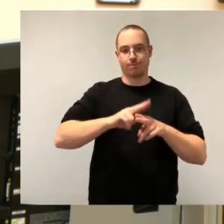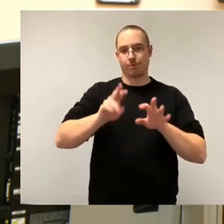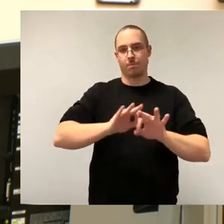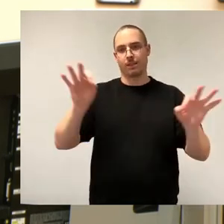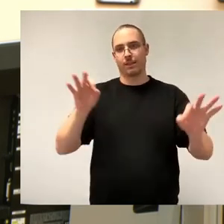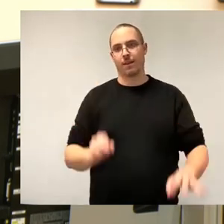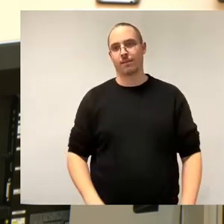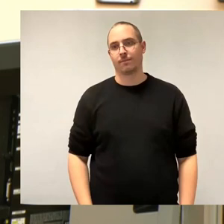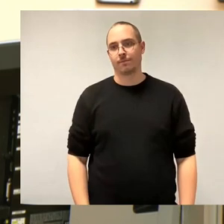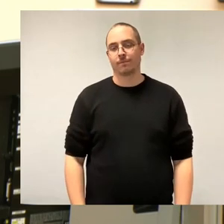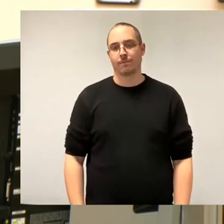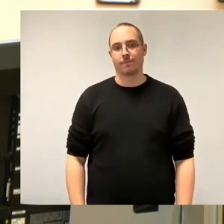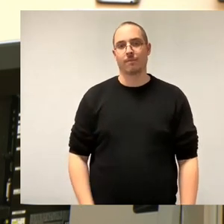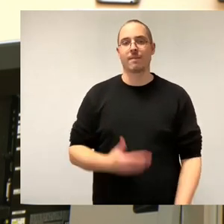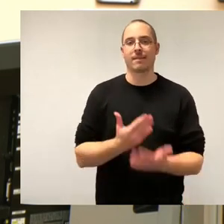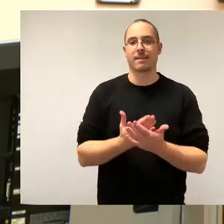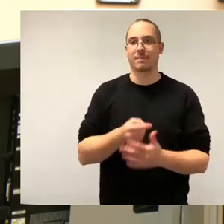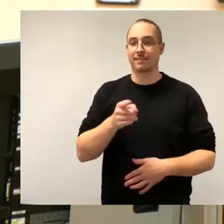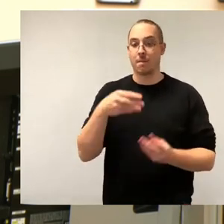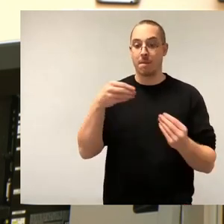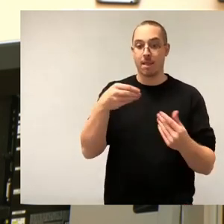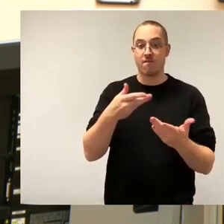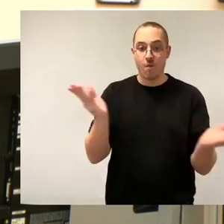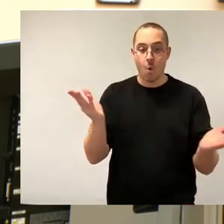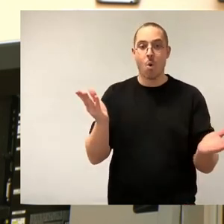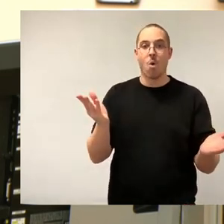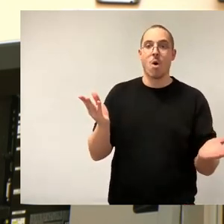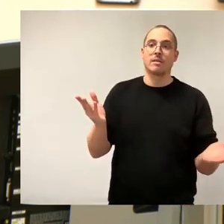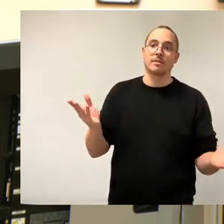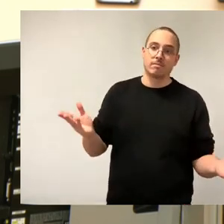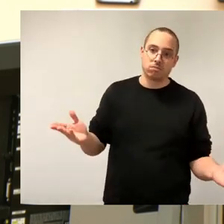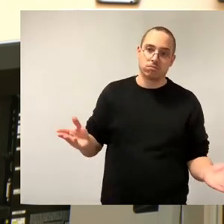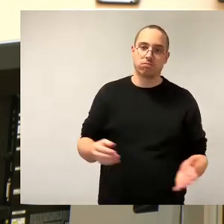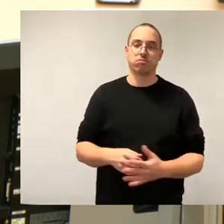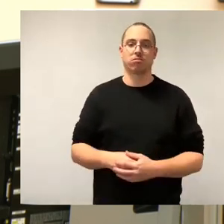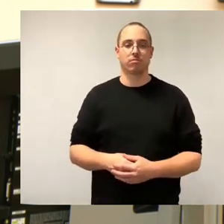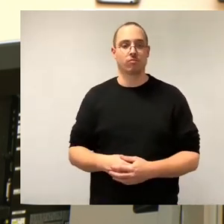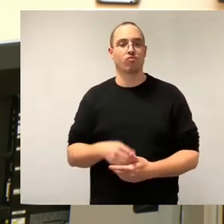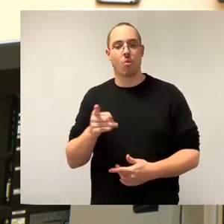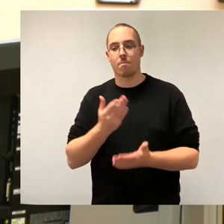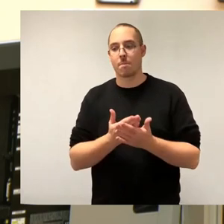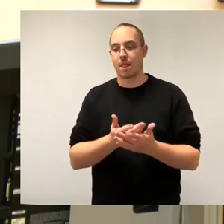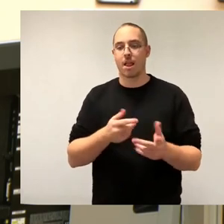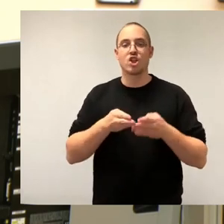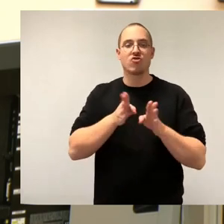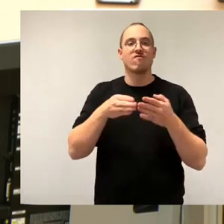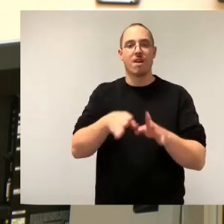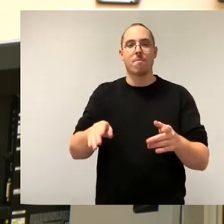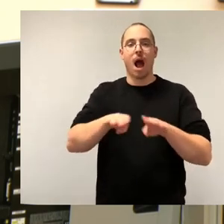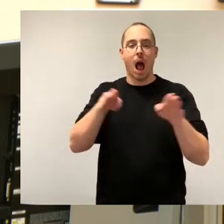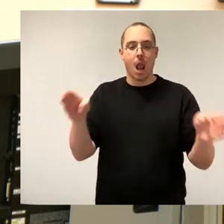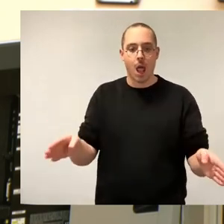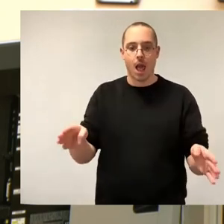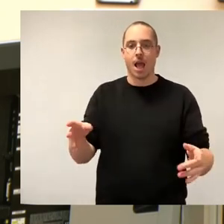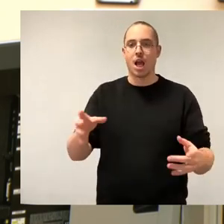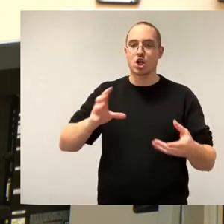Zukunft aber in die Finanzierung zum Beispiel der Schwimmhalle in Klotsche, Gorbets, Pieschen, aktuell nicht zur Verfügung